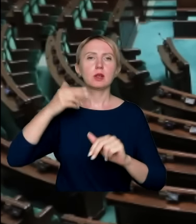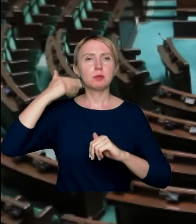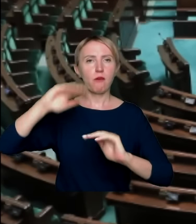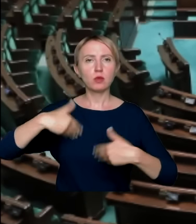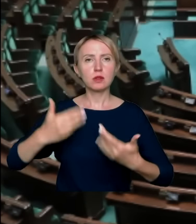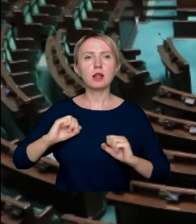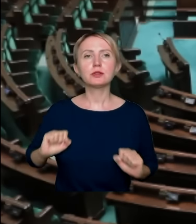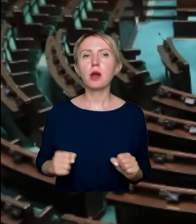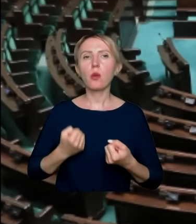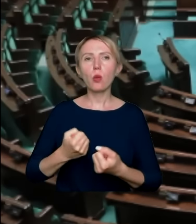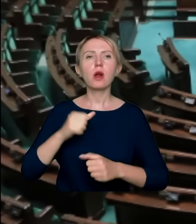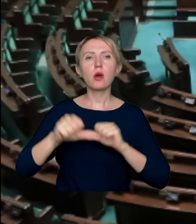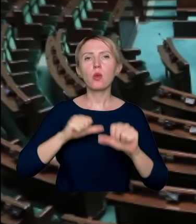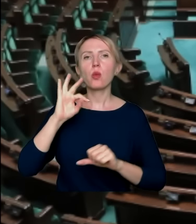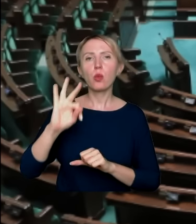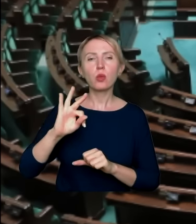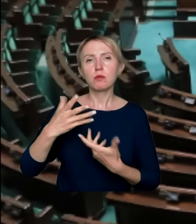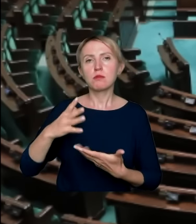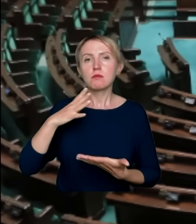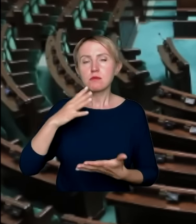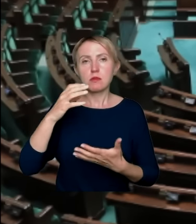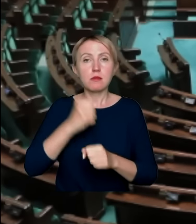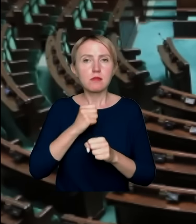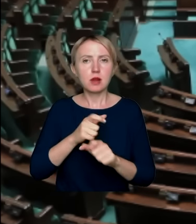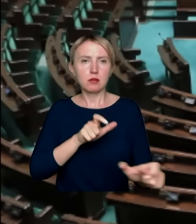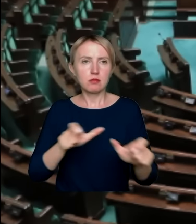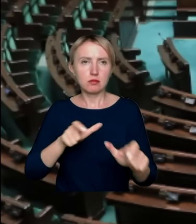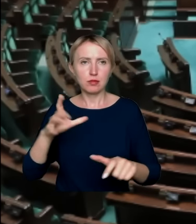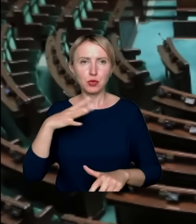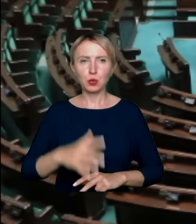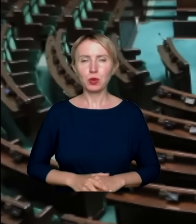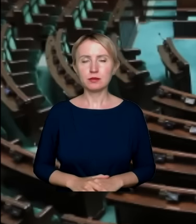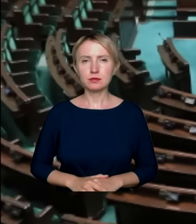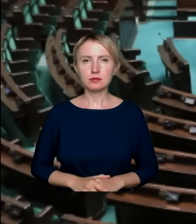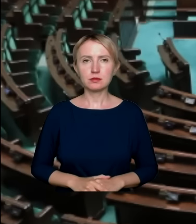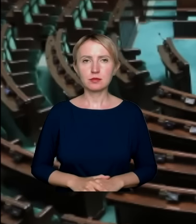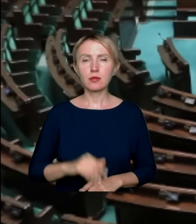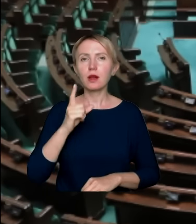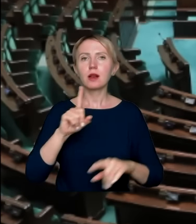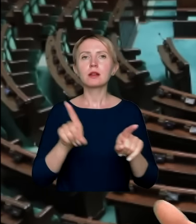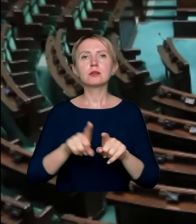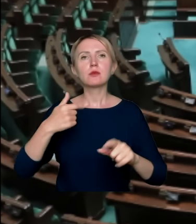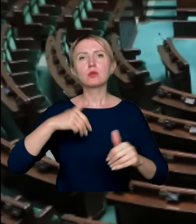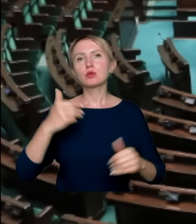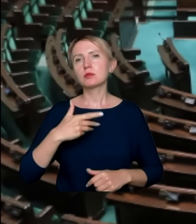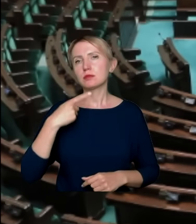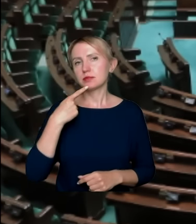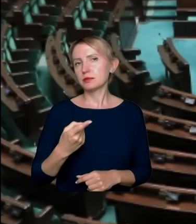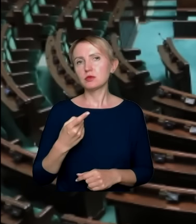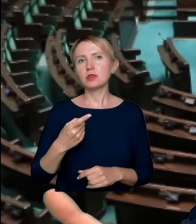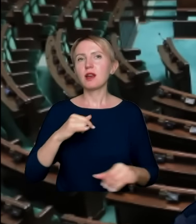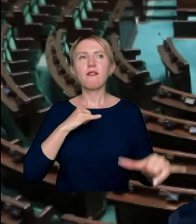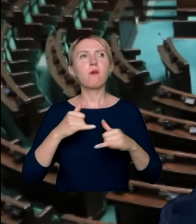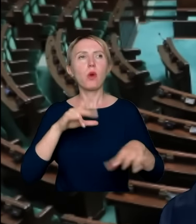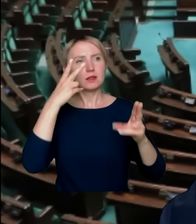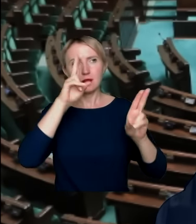działalność tego podmiotu, którego pracami pan kieruje. Z drugiej strony możemy uznać, że ta władza po prostu pana nie uznaje,